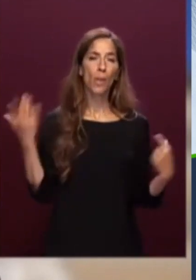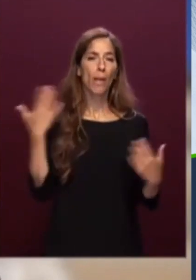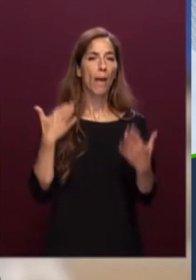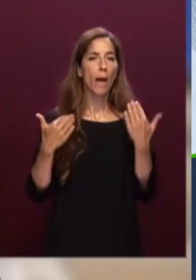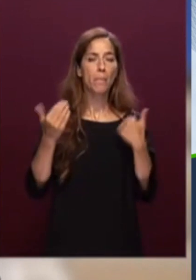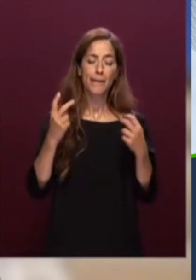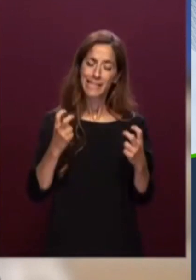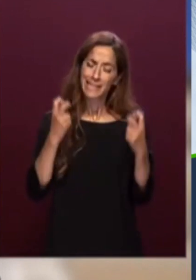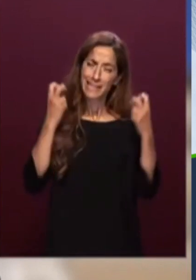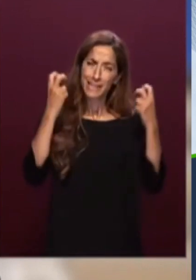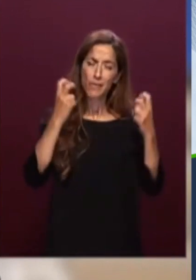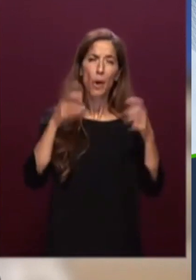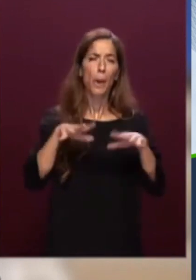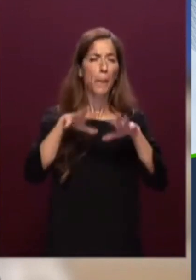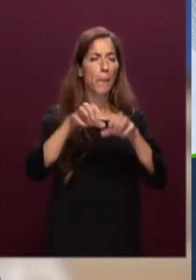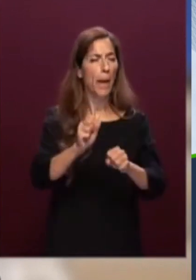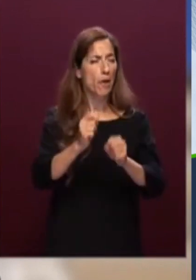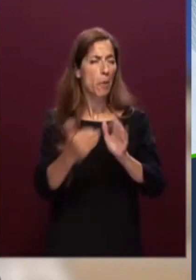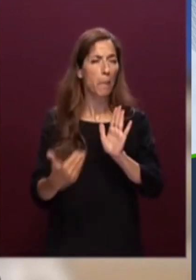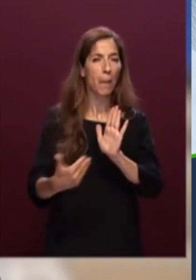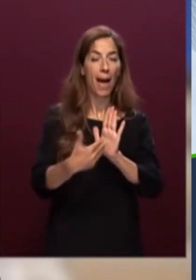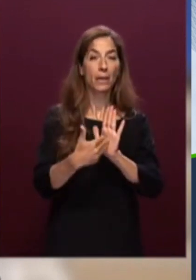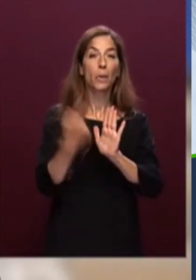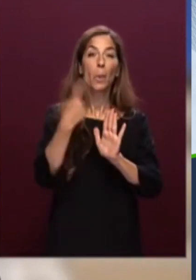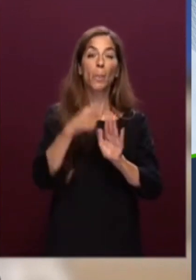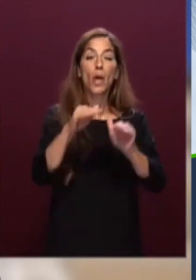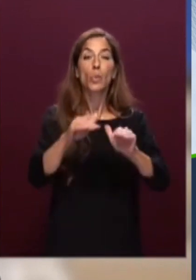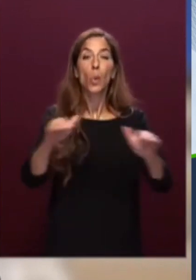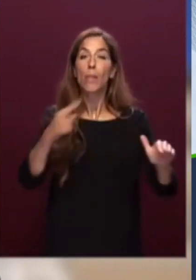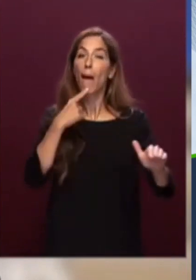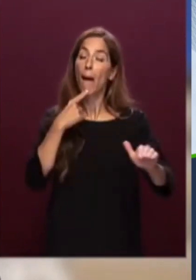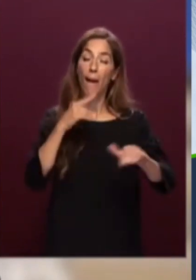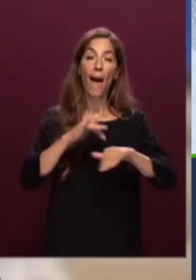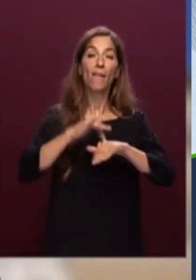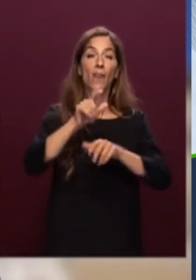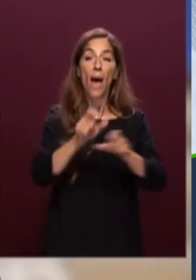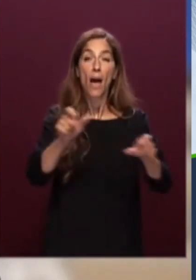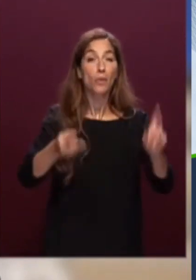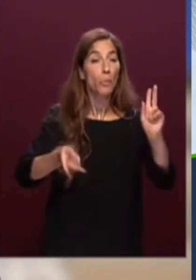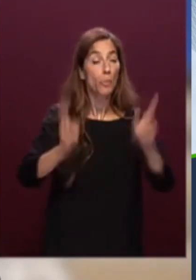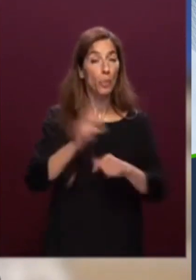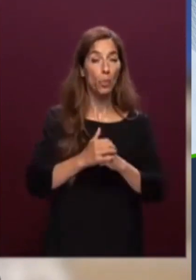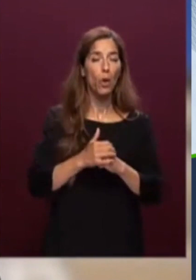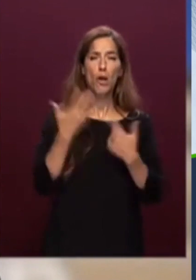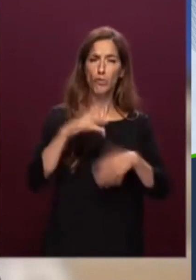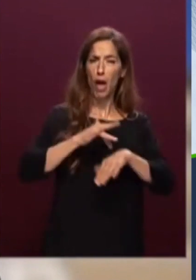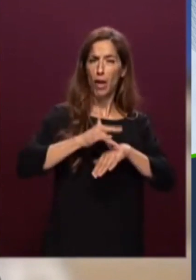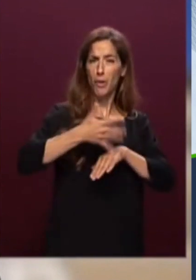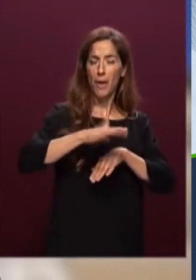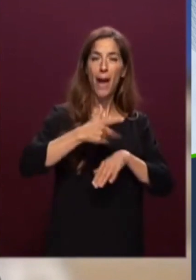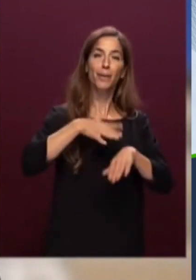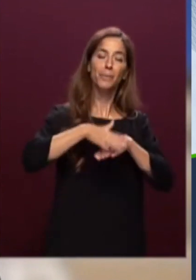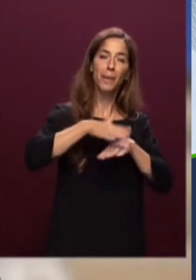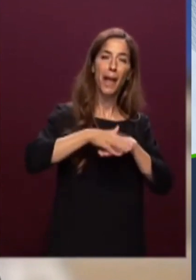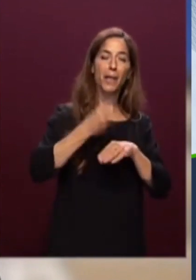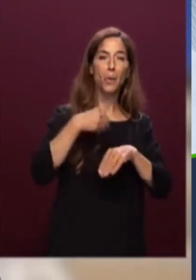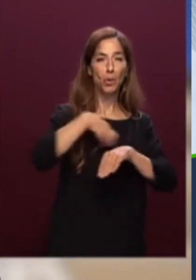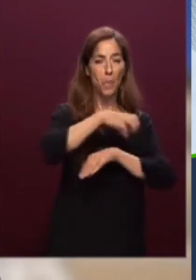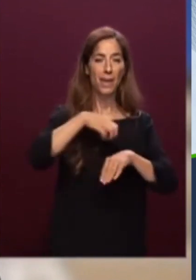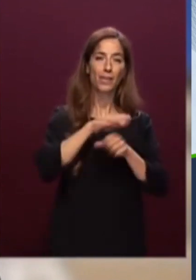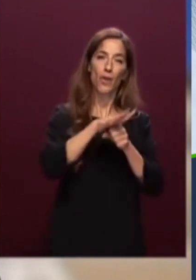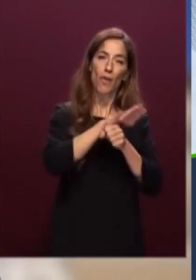soprattutto per la tutela dei più fragili così come ho cercato di fare come Ministro della Famiglia e della Disabilità una